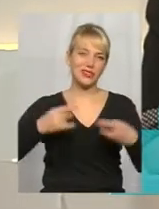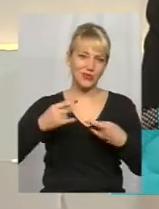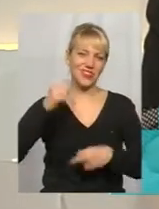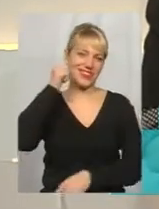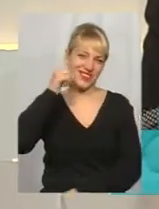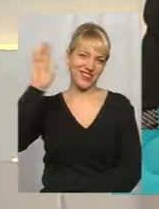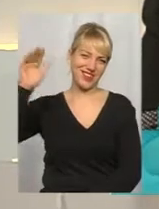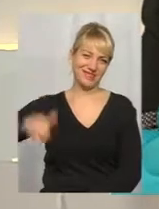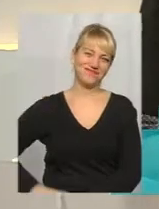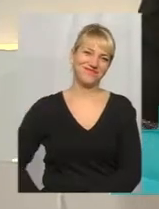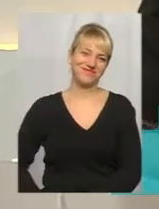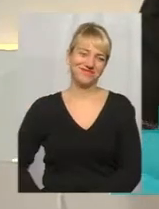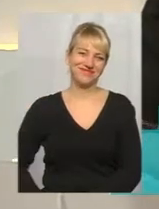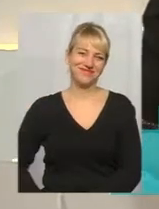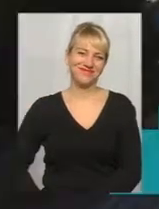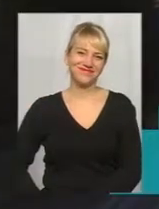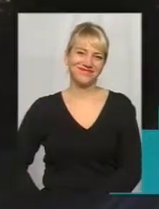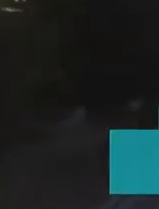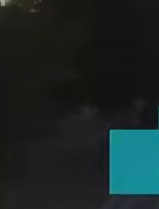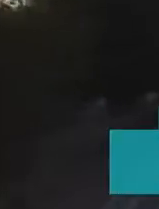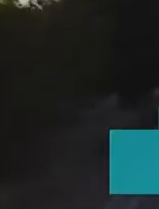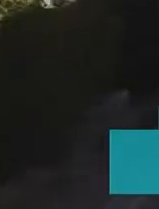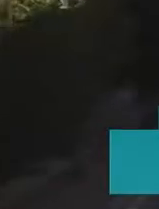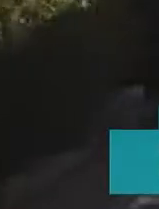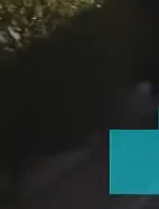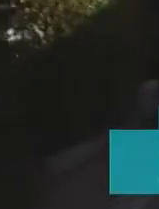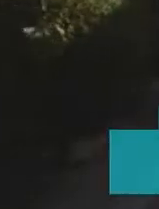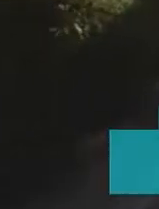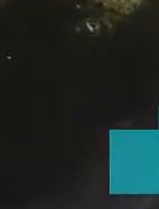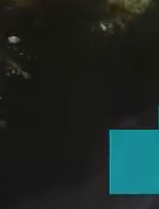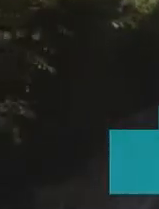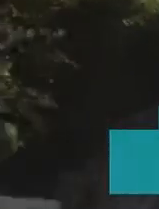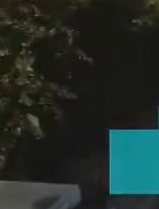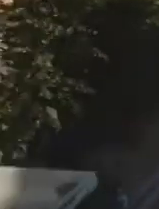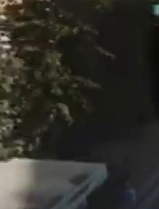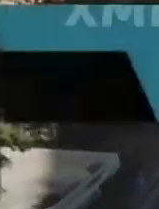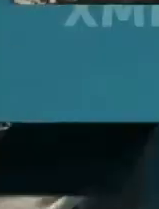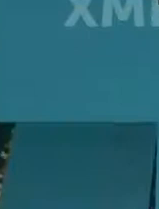Поділля Центр. До все добре. behavi oll brighter.